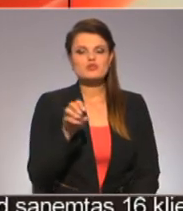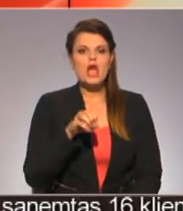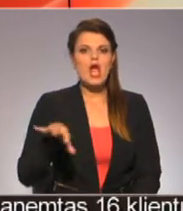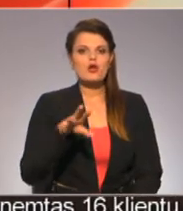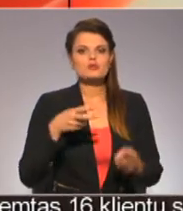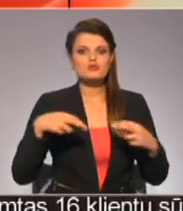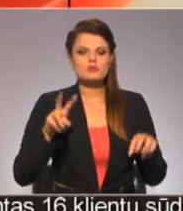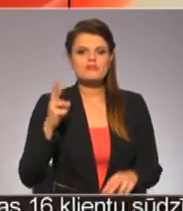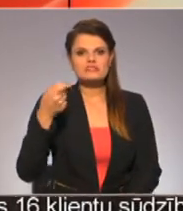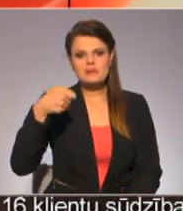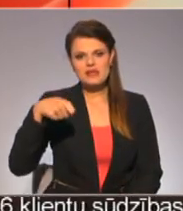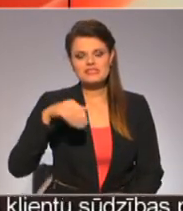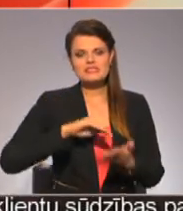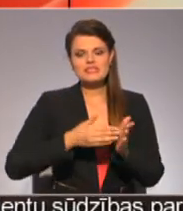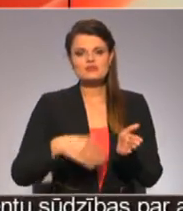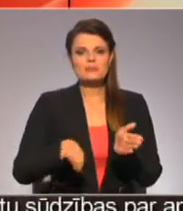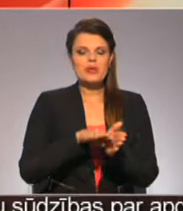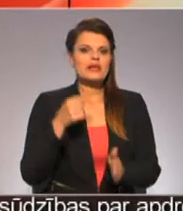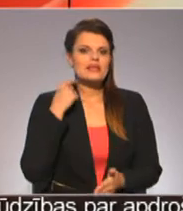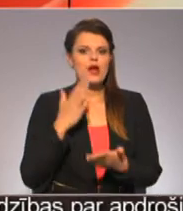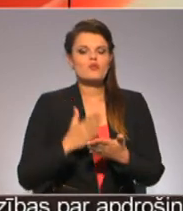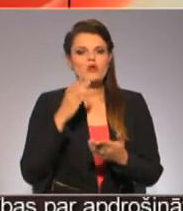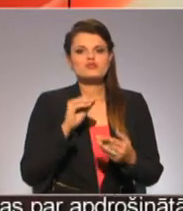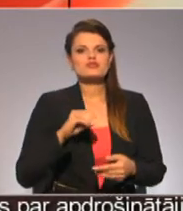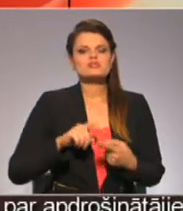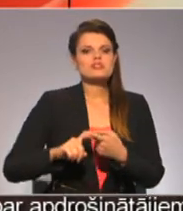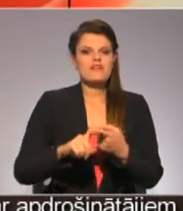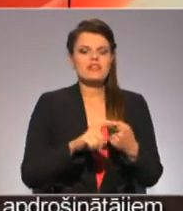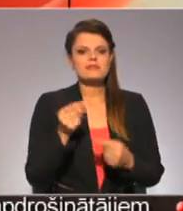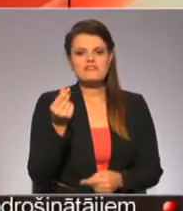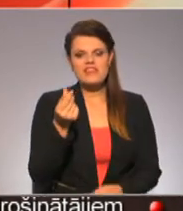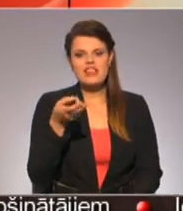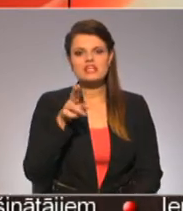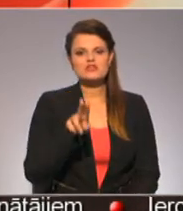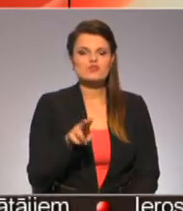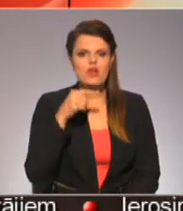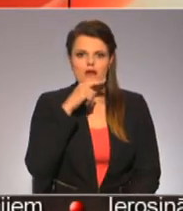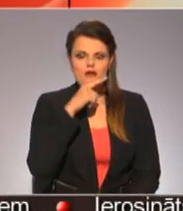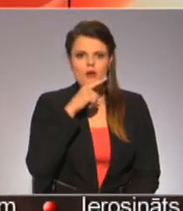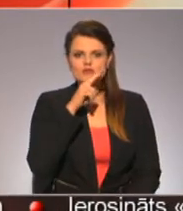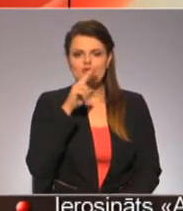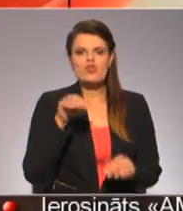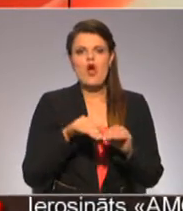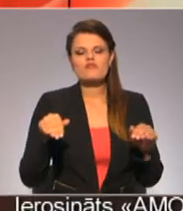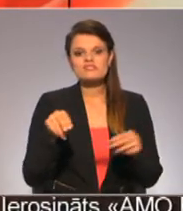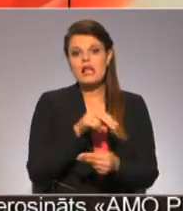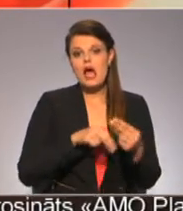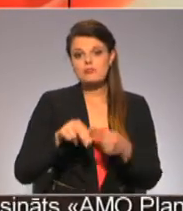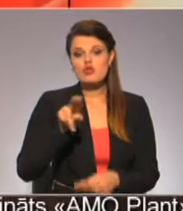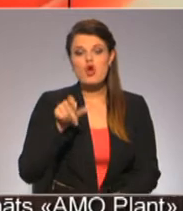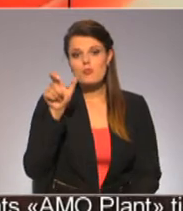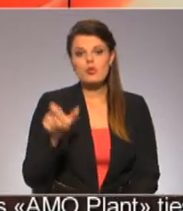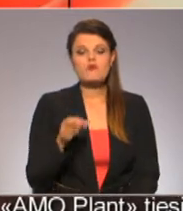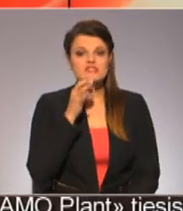statusā piedalījās Rīgā notikušajās vienības finansistu un ekonomistu neformālajā apspriedē. Dombrauskis uzskata, Latvijai